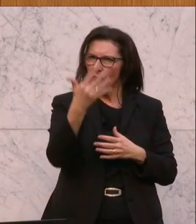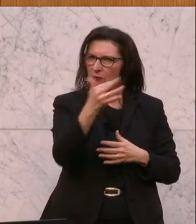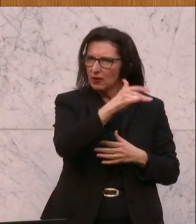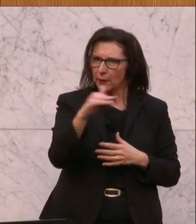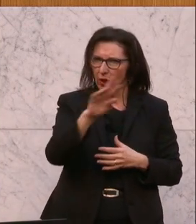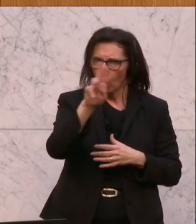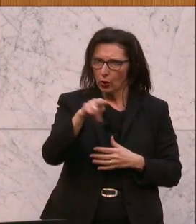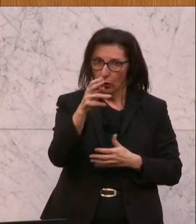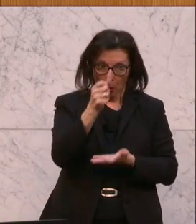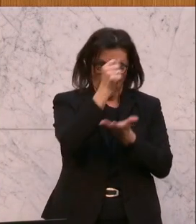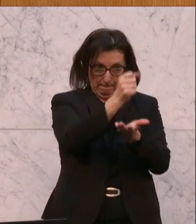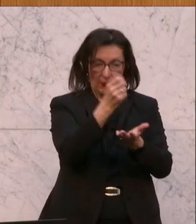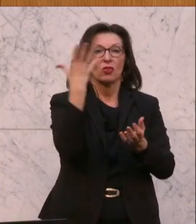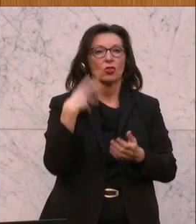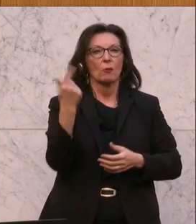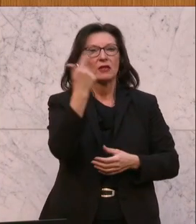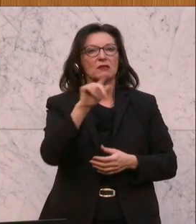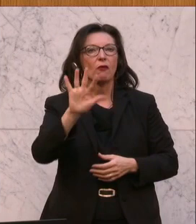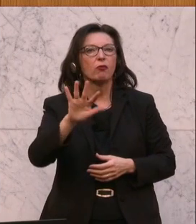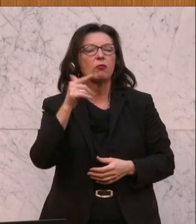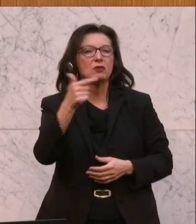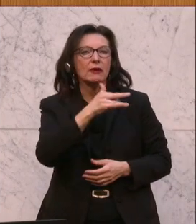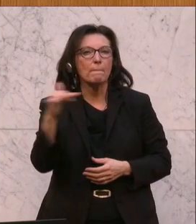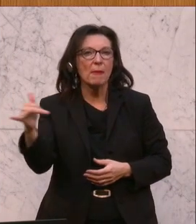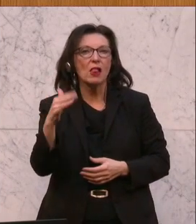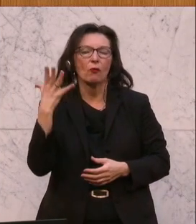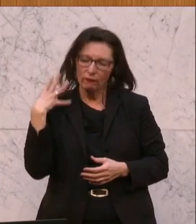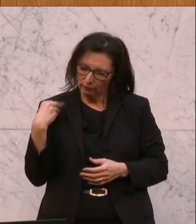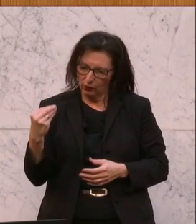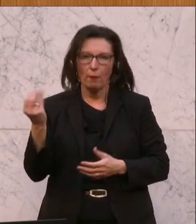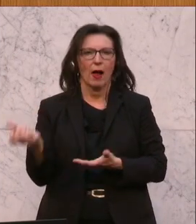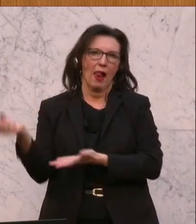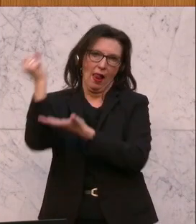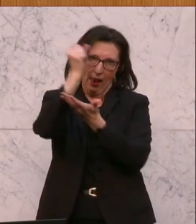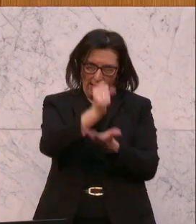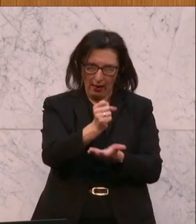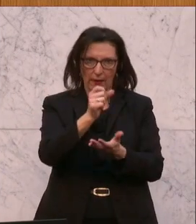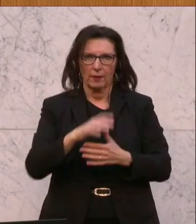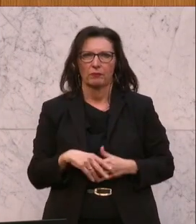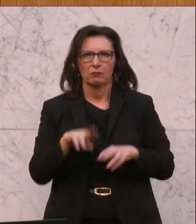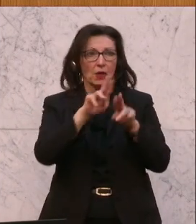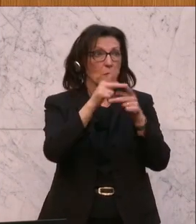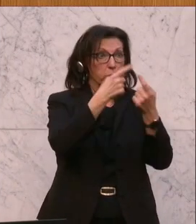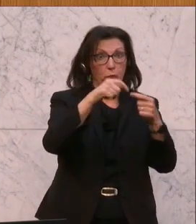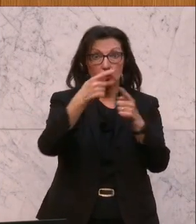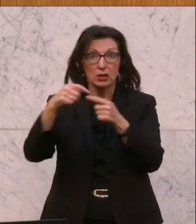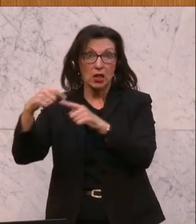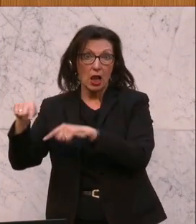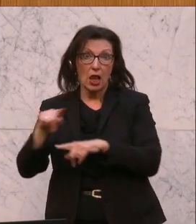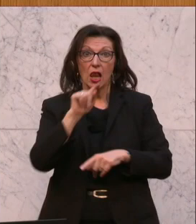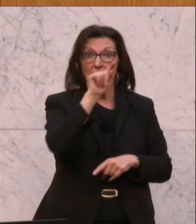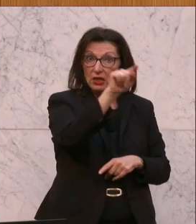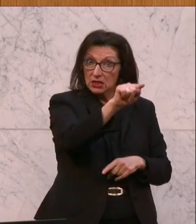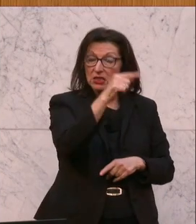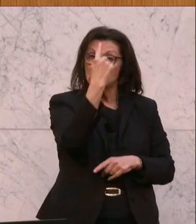Euro weitere 225 Millionen Euro dazukommen. Die von den Bundesländern jenen zur Führung